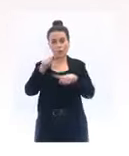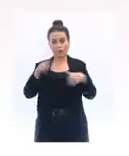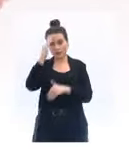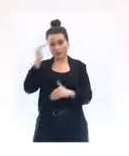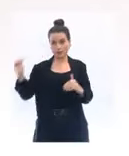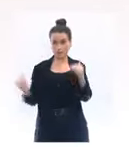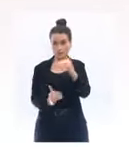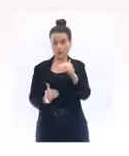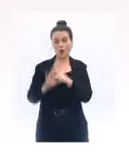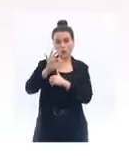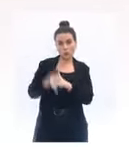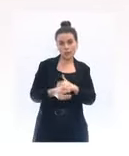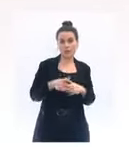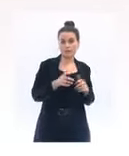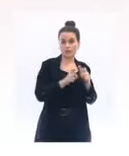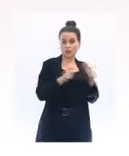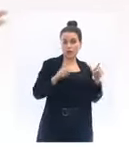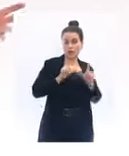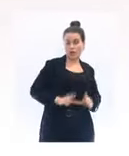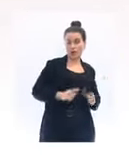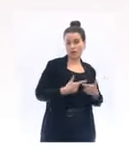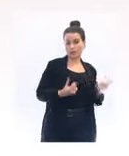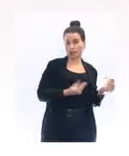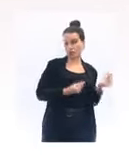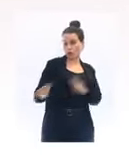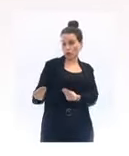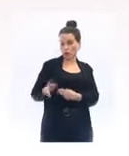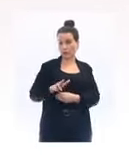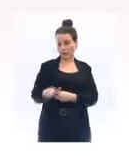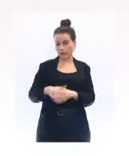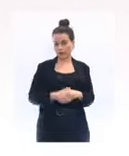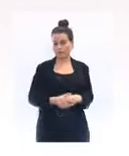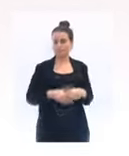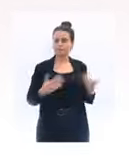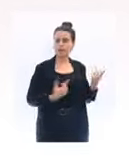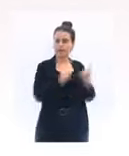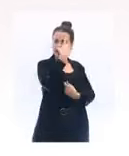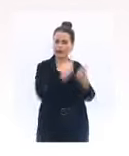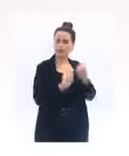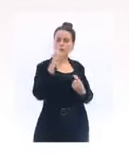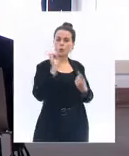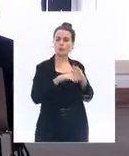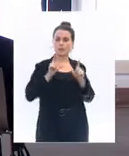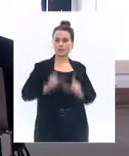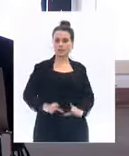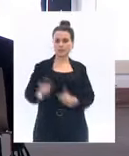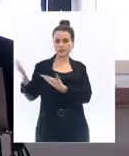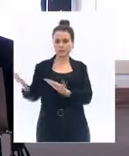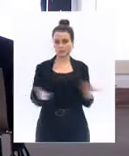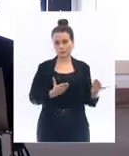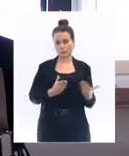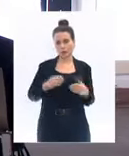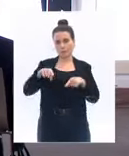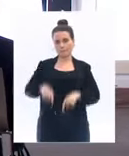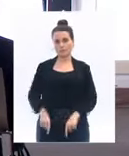établissements scolaires. Et s'agissant plus généralement de vos questions sur l'éducation, notamment sur les lycées, je laisse le choix à Jean-Michel Blanquer de